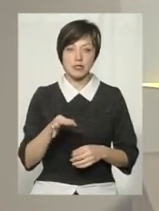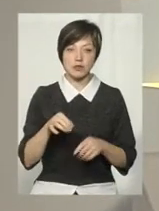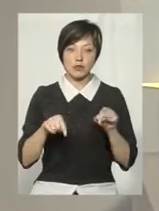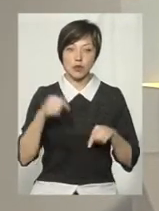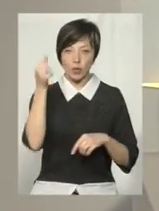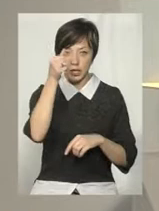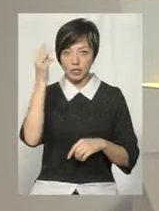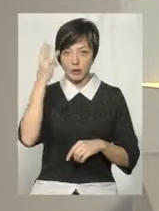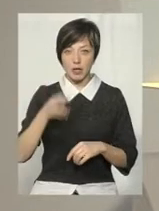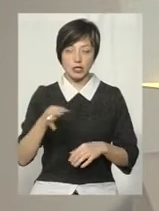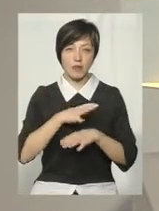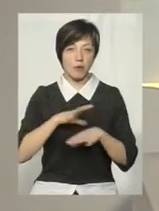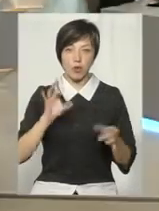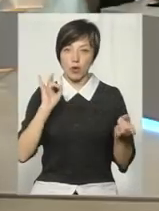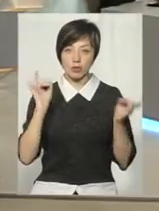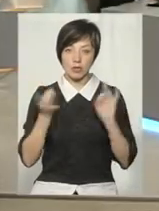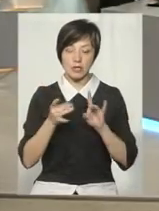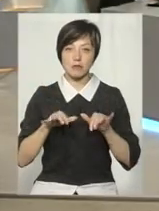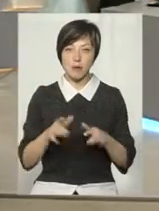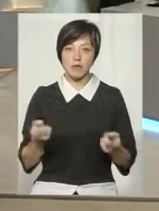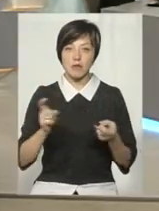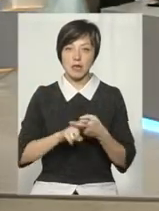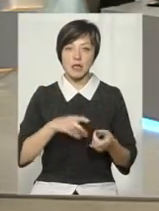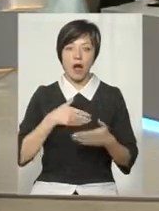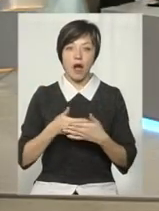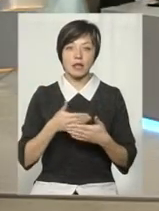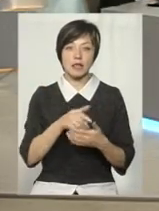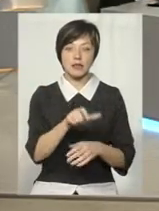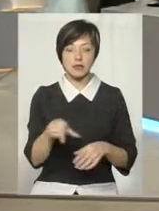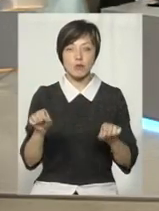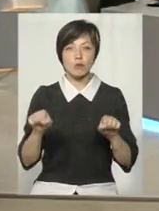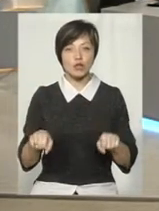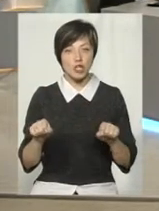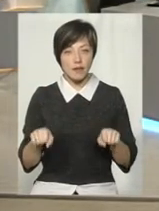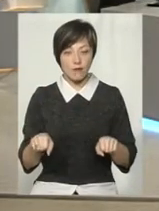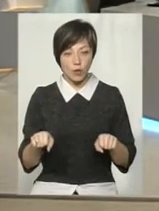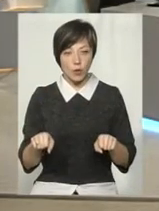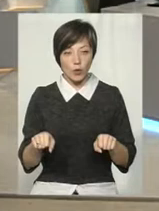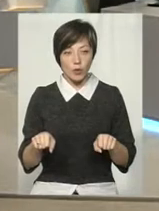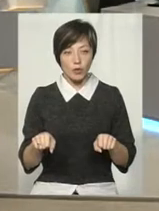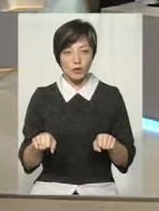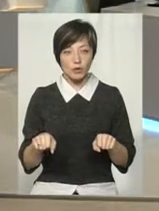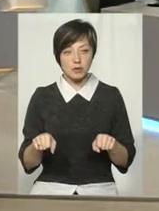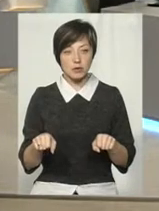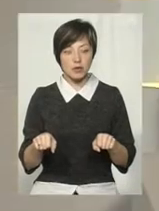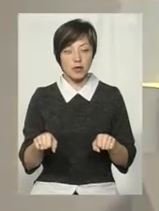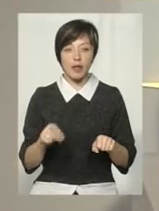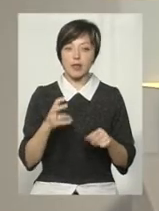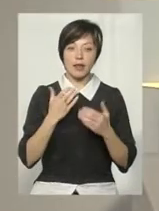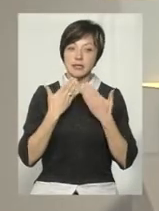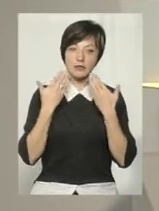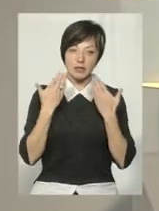цьогоріч на Хмельниччині не було резонансних справ, пов'язаних з громадськими активістами. Можливо, активісти не